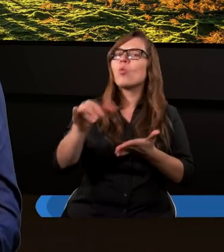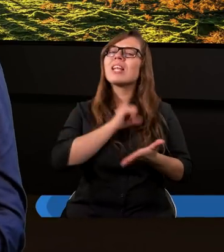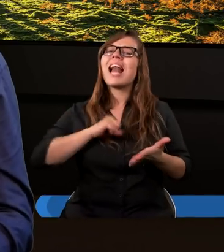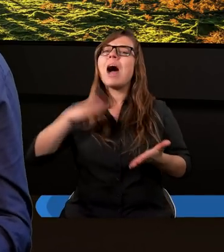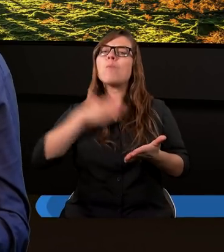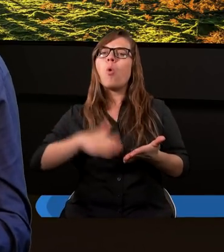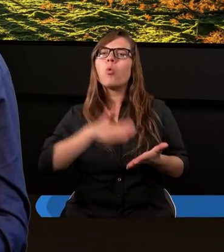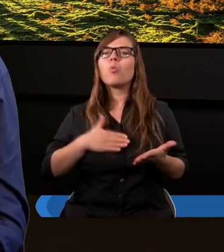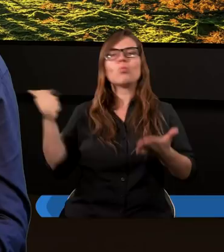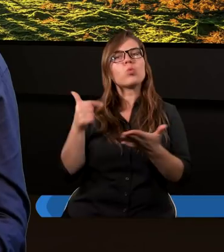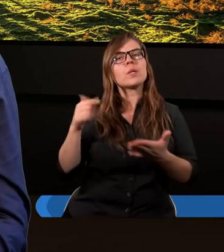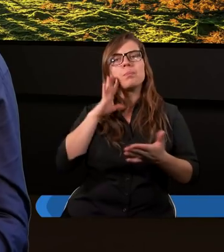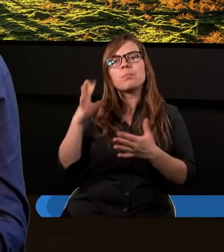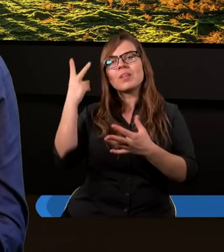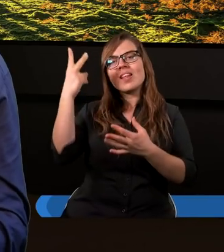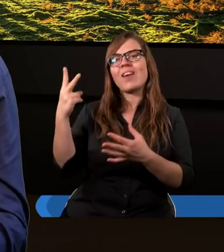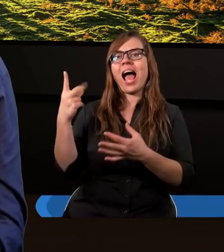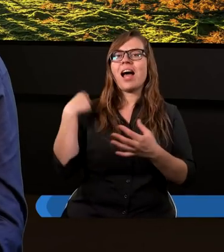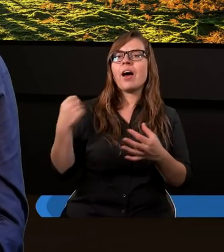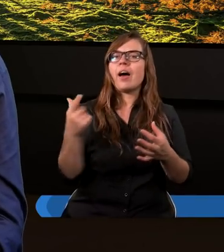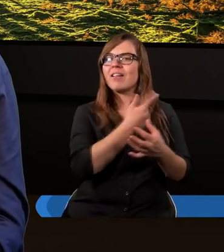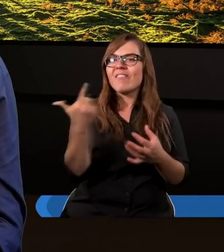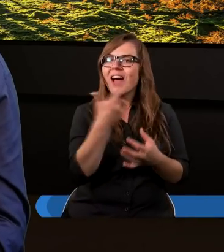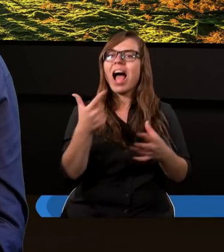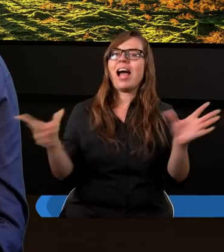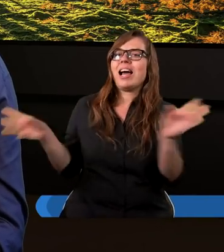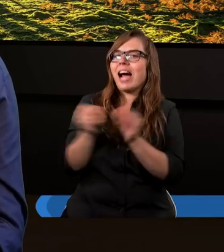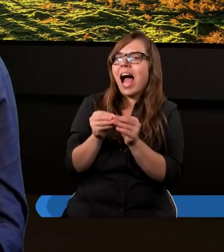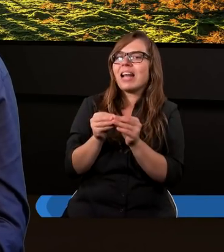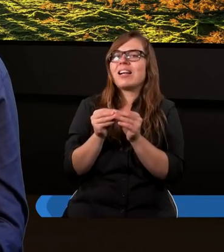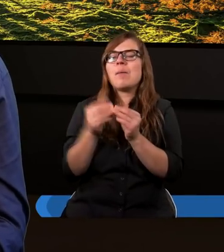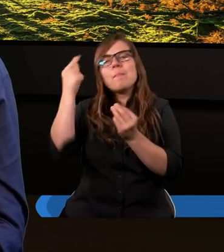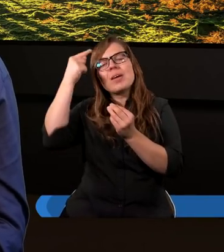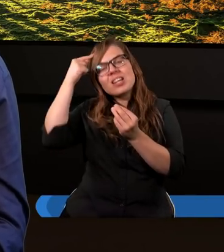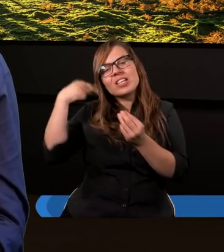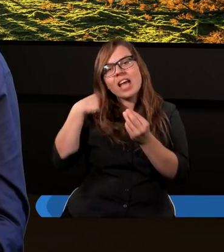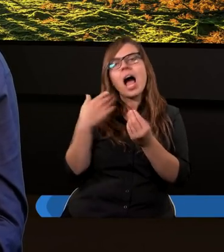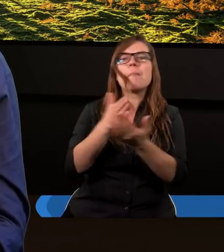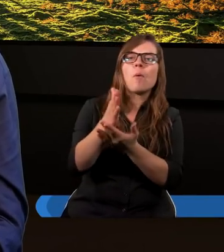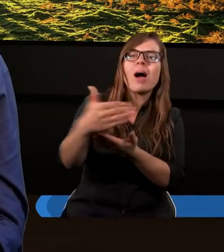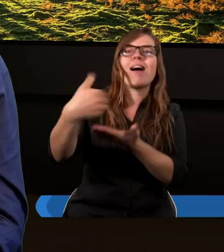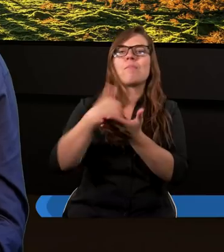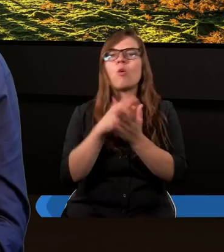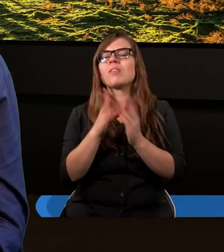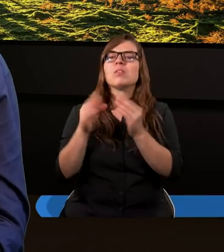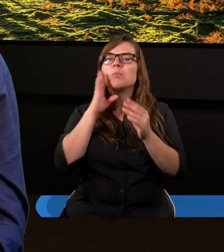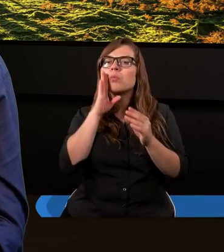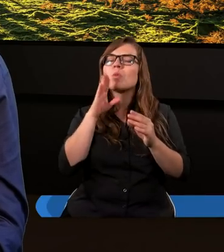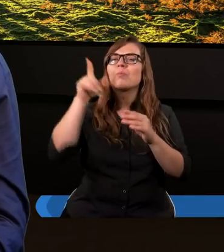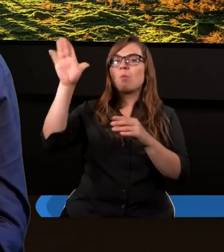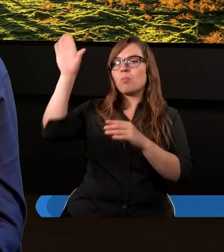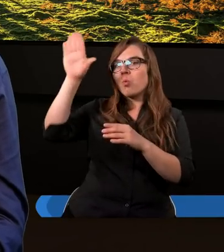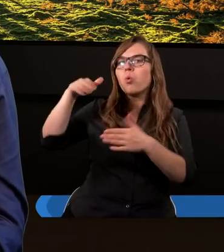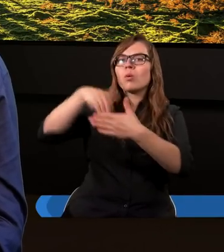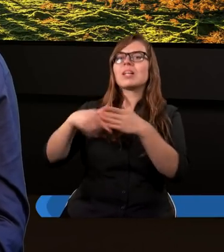coś zrobić razem, to znaczy robimy to razem. Ja robię coś z myślą o tej drugiej osobie. Tak postępował Pan Bóg. Tak